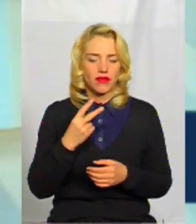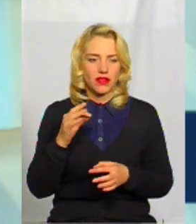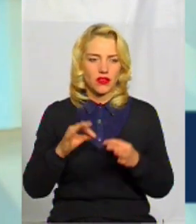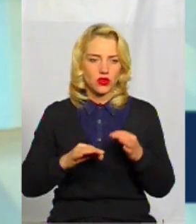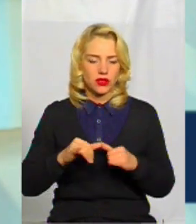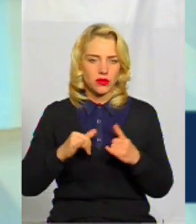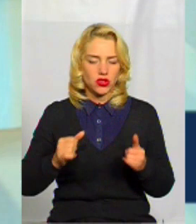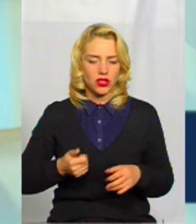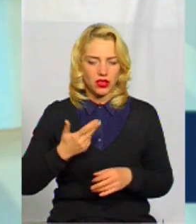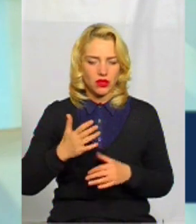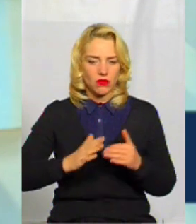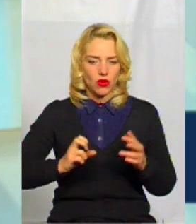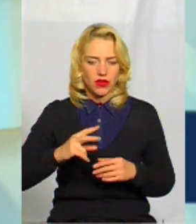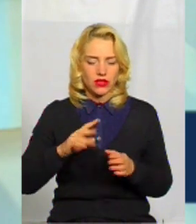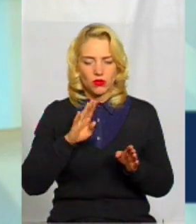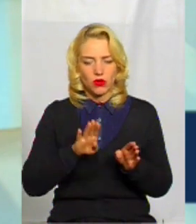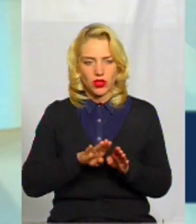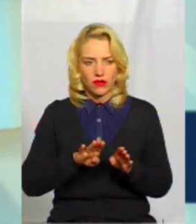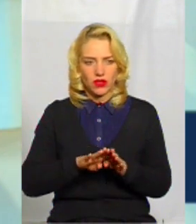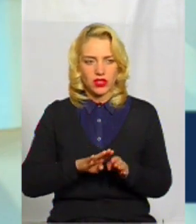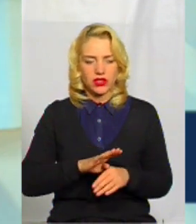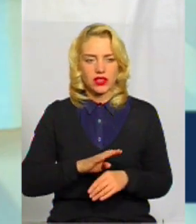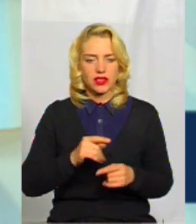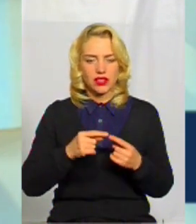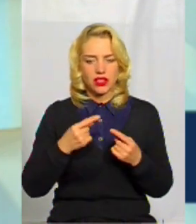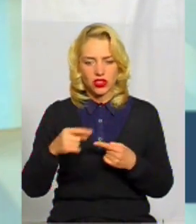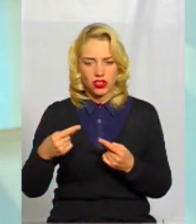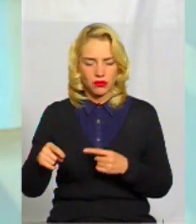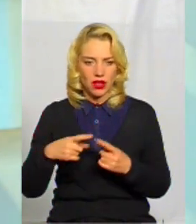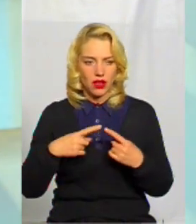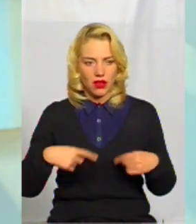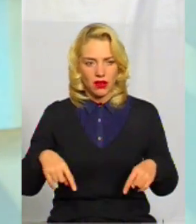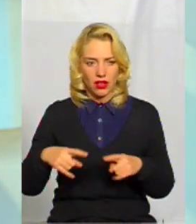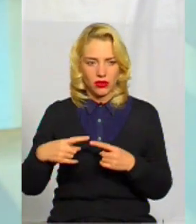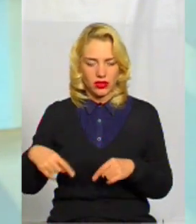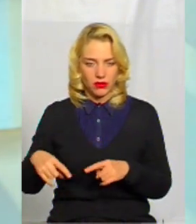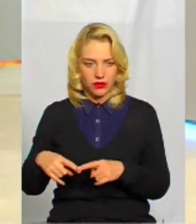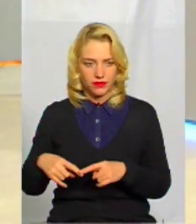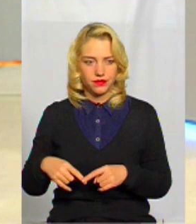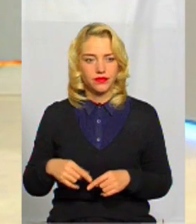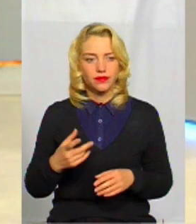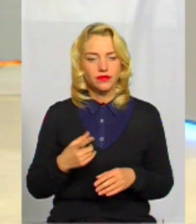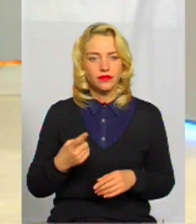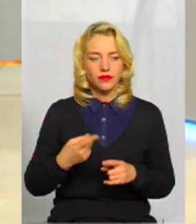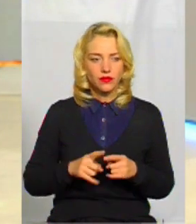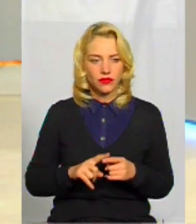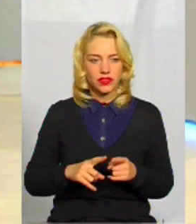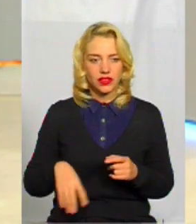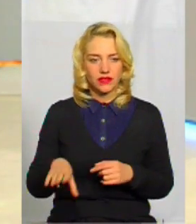збільшиться кількість професій порівнені з іншими не STEM-галузями, гуманітарними, наприклад. Тому це все